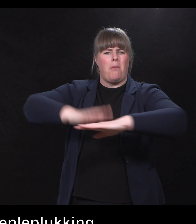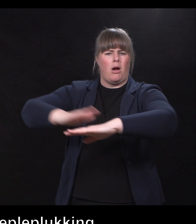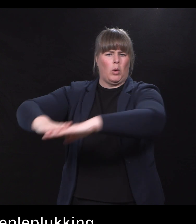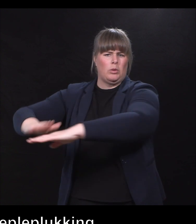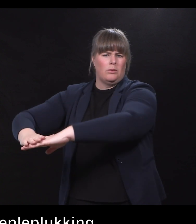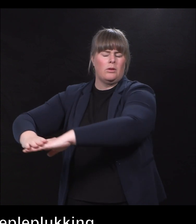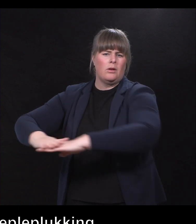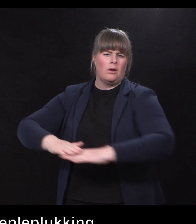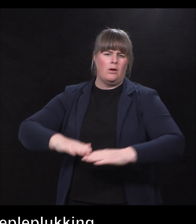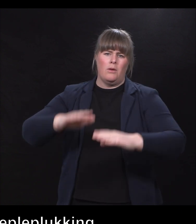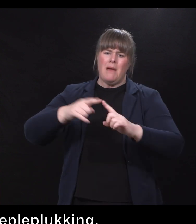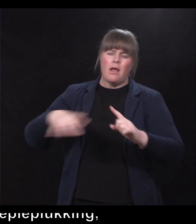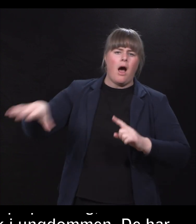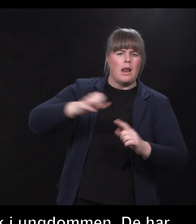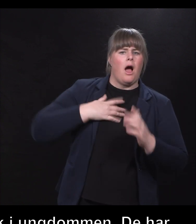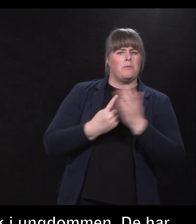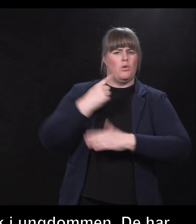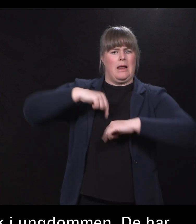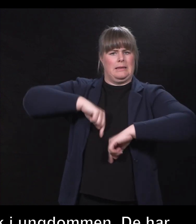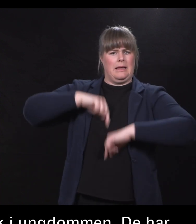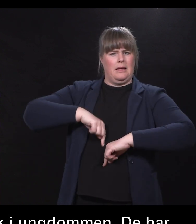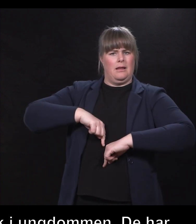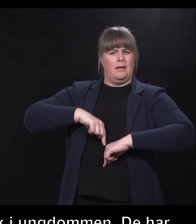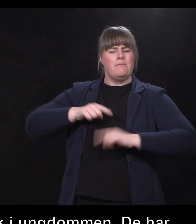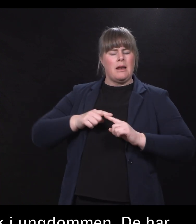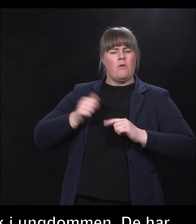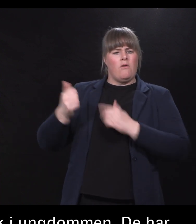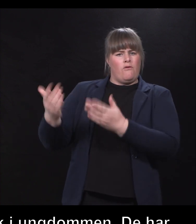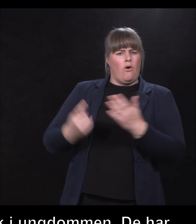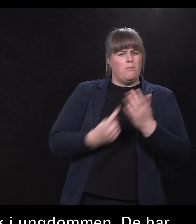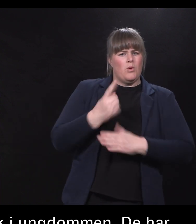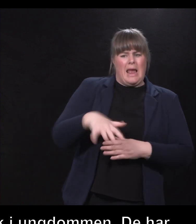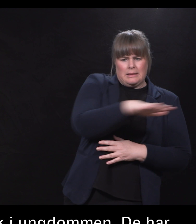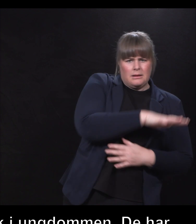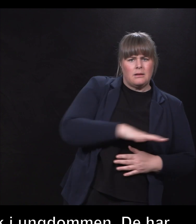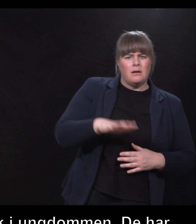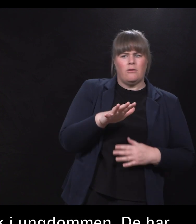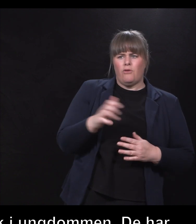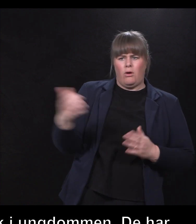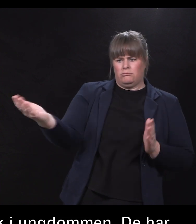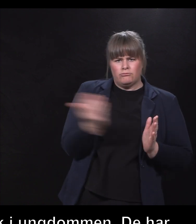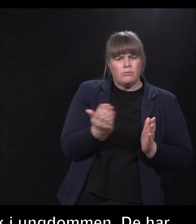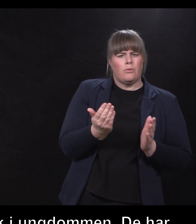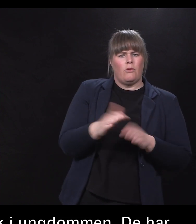er muligheter i alle. De skal bare få en arena til å føle seg trygg nok til å vise det frem.